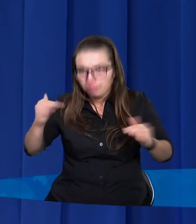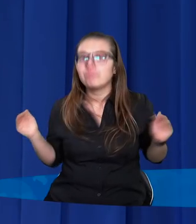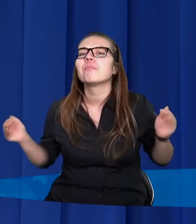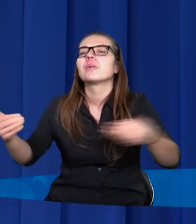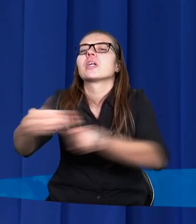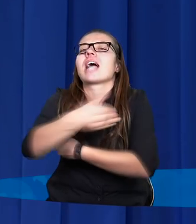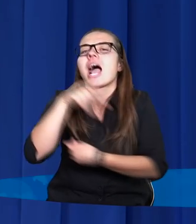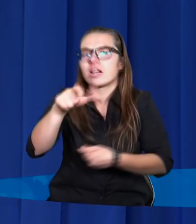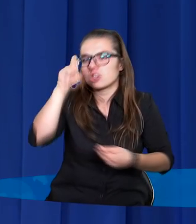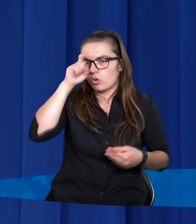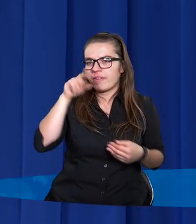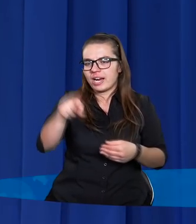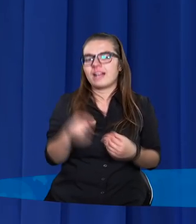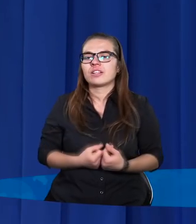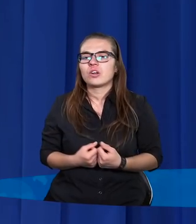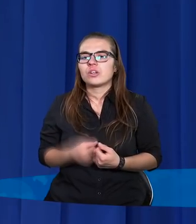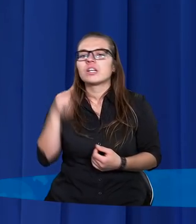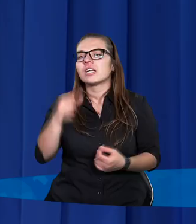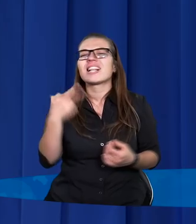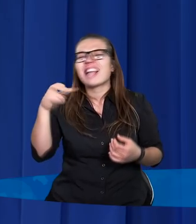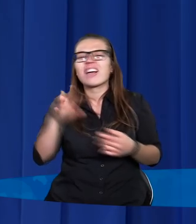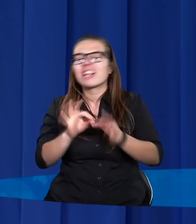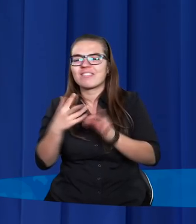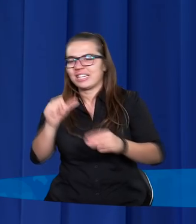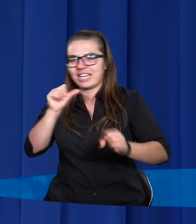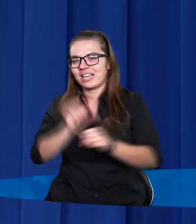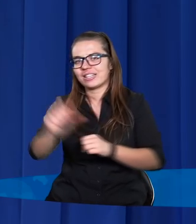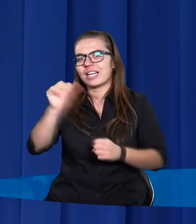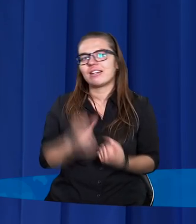Najgorzej jest, kiedy myślimy o samych sobie, a tak najgorzej nie jest.